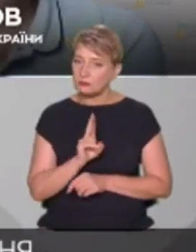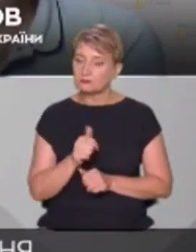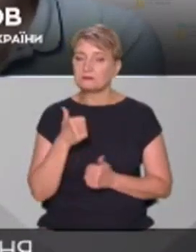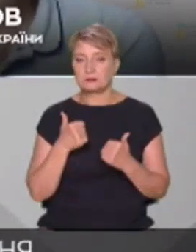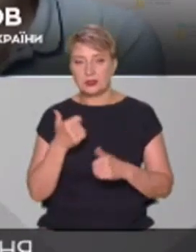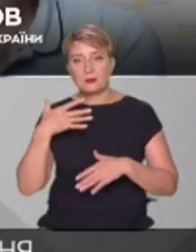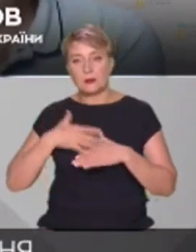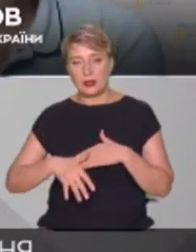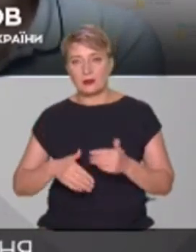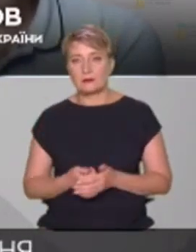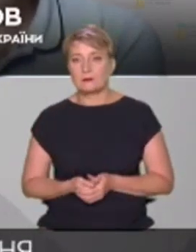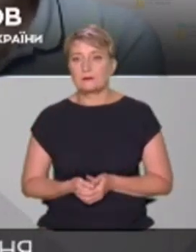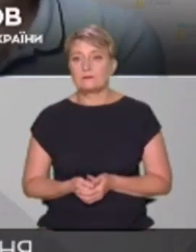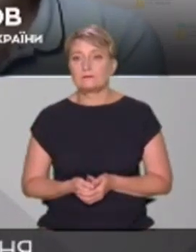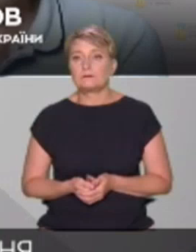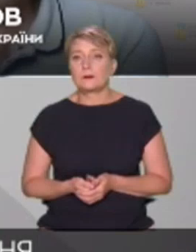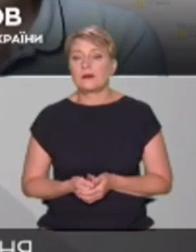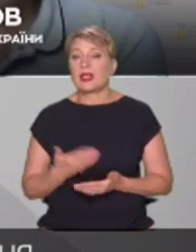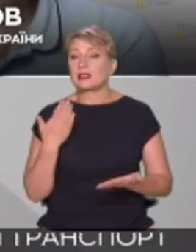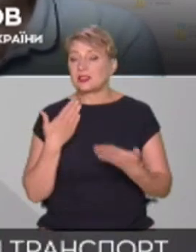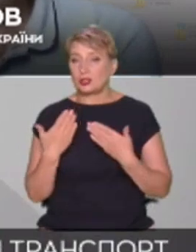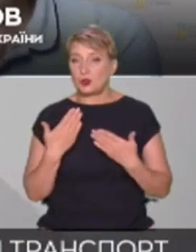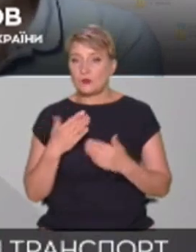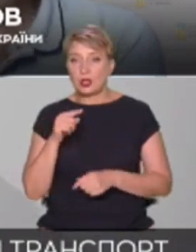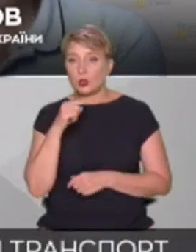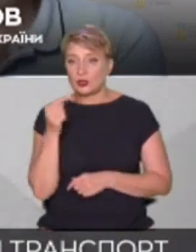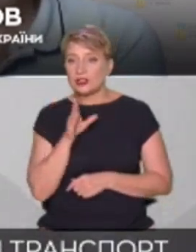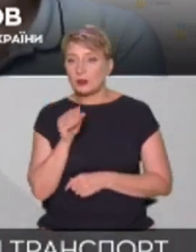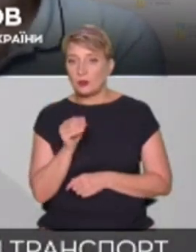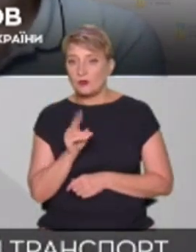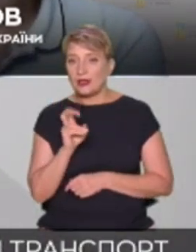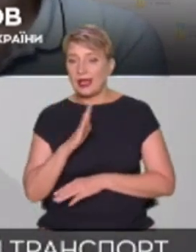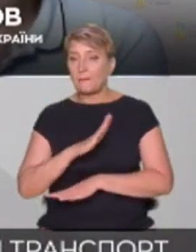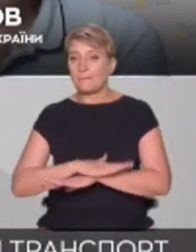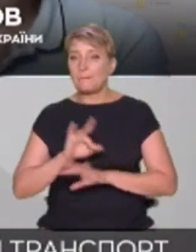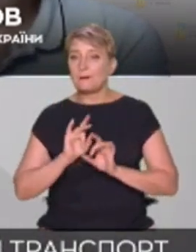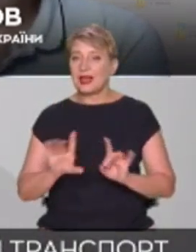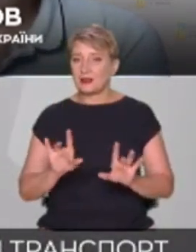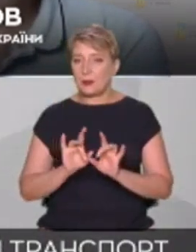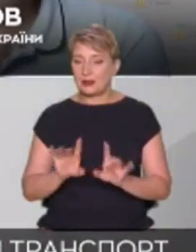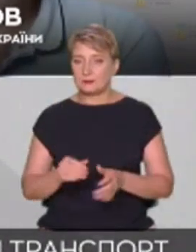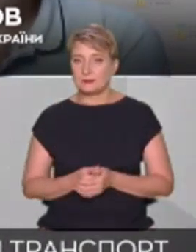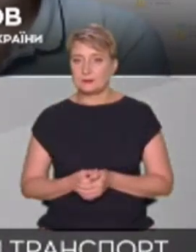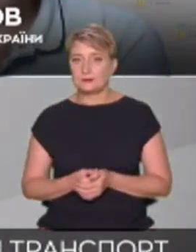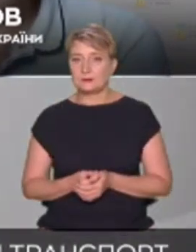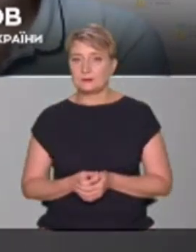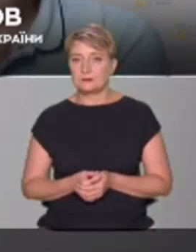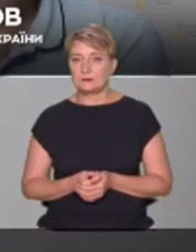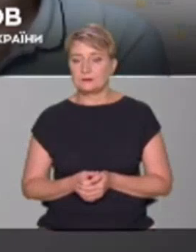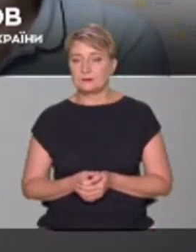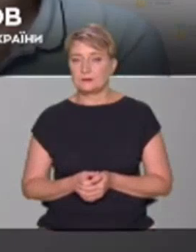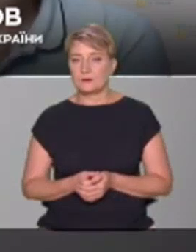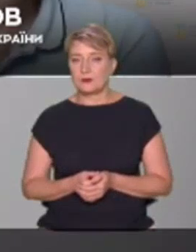зрозуміло. Стосовно російської мови, предмета. Ну, тут складніше.